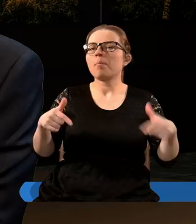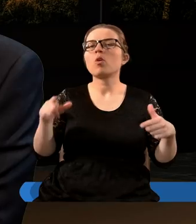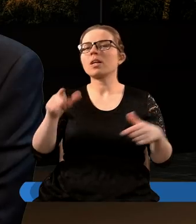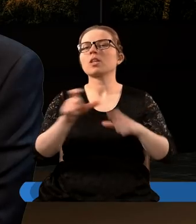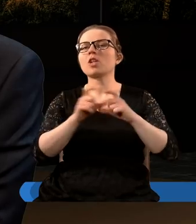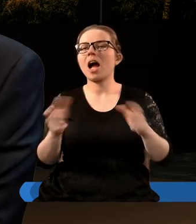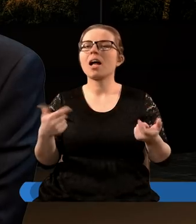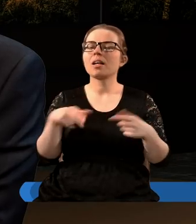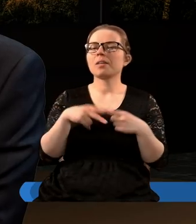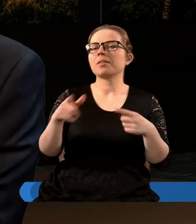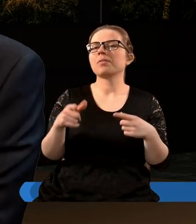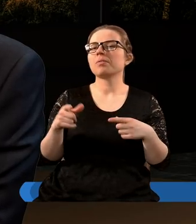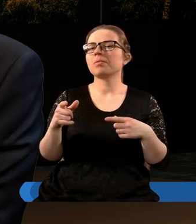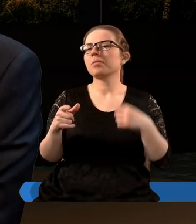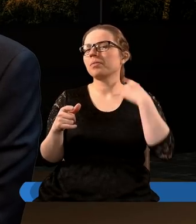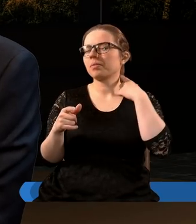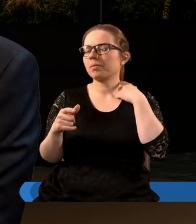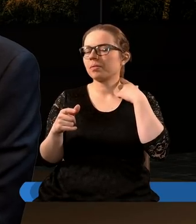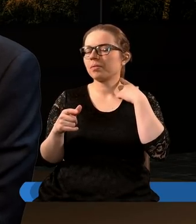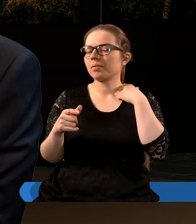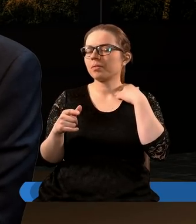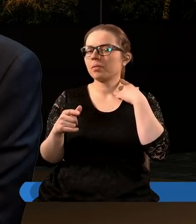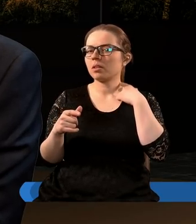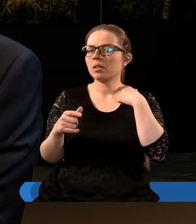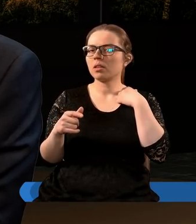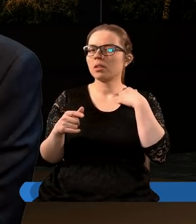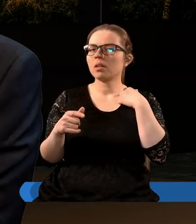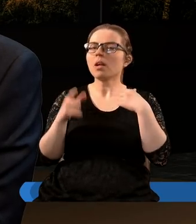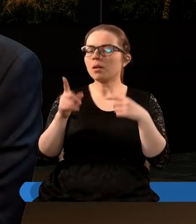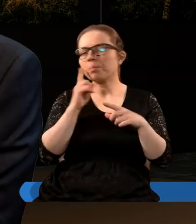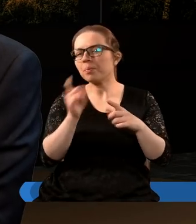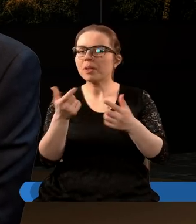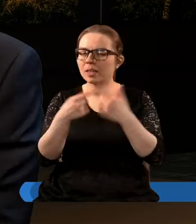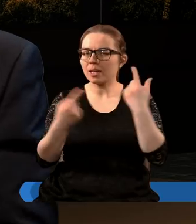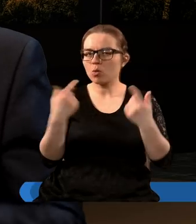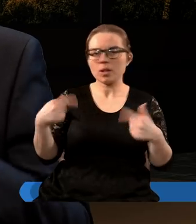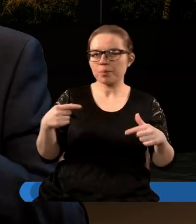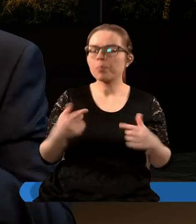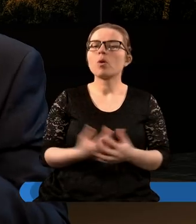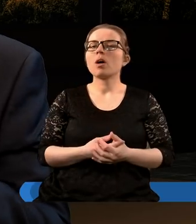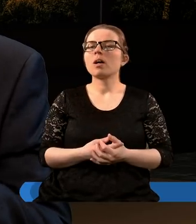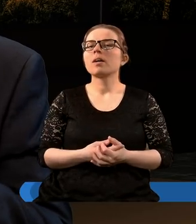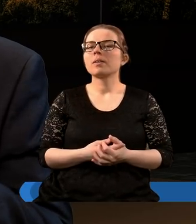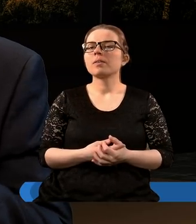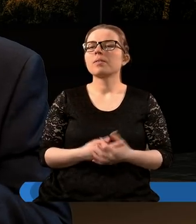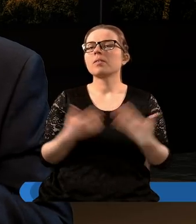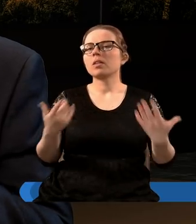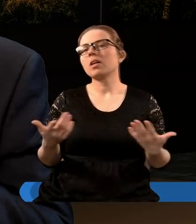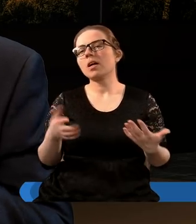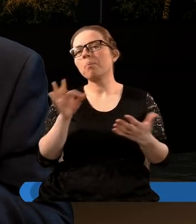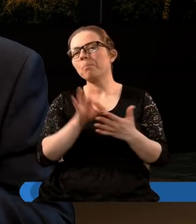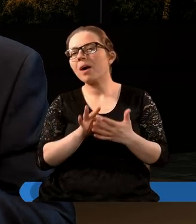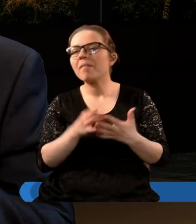czasu na przestrzeni dziejów, kiedy polityka znikła. Zgadza. Prawda? Więc to raczej nie